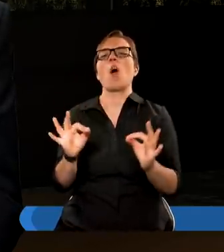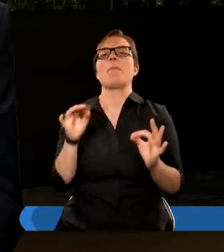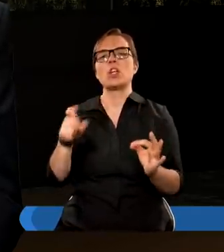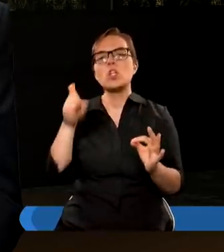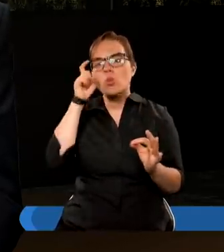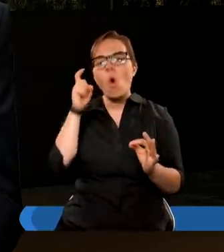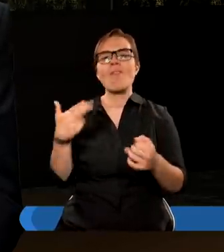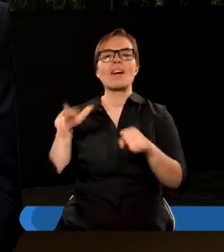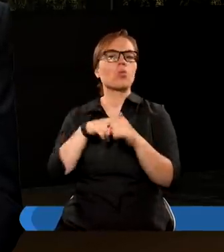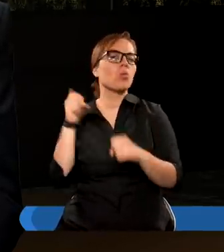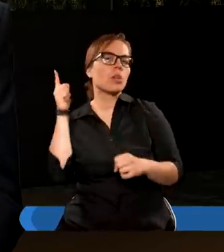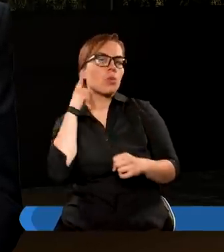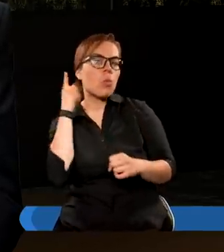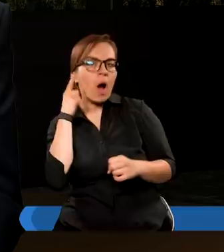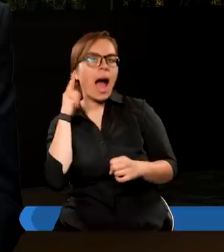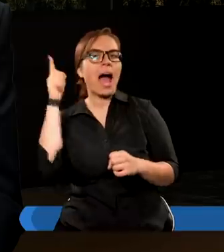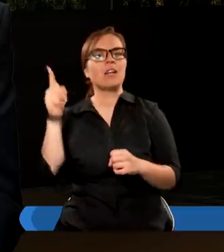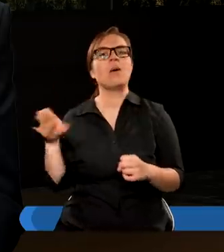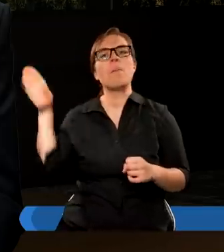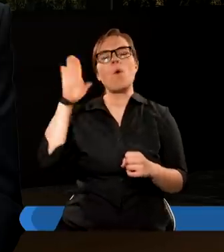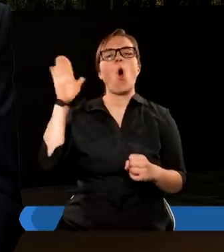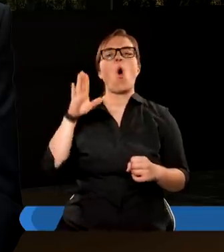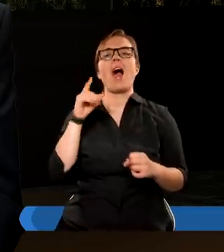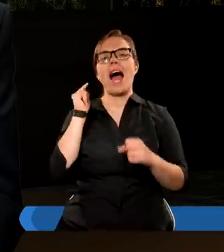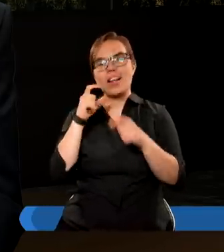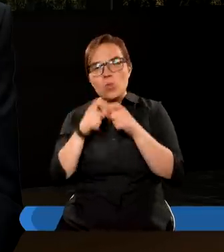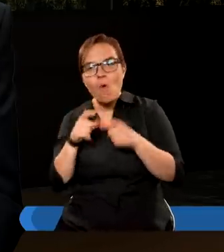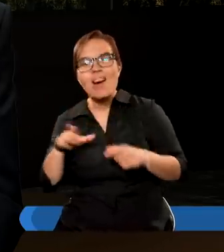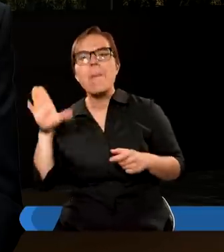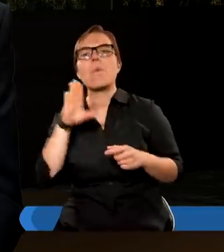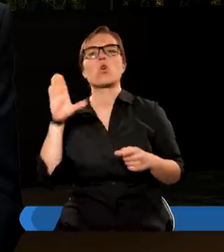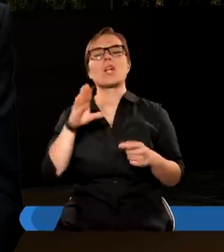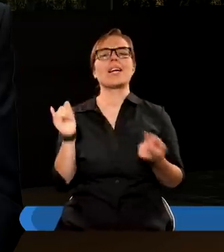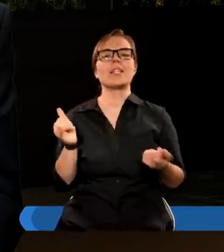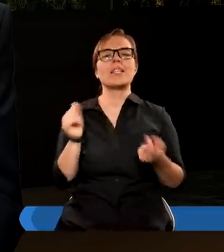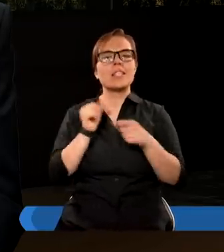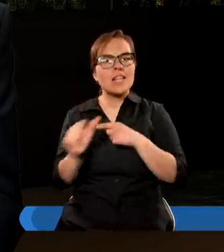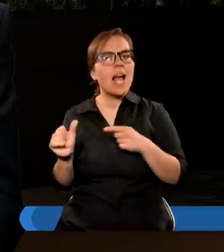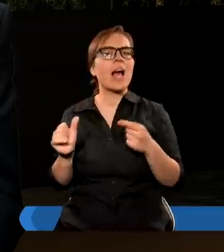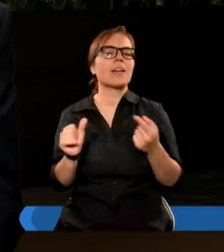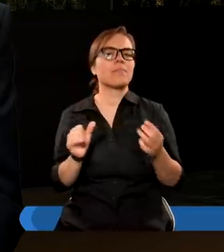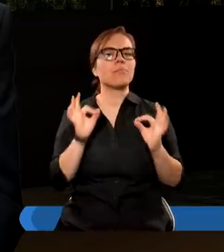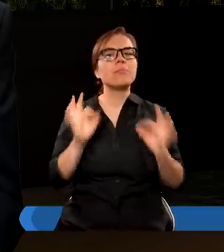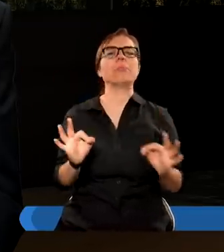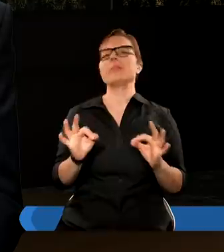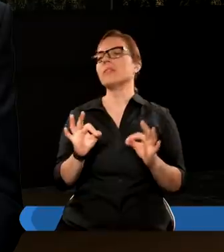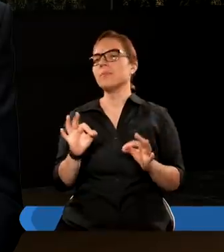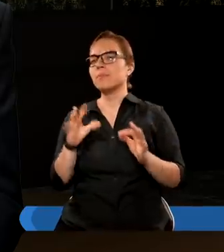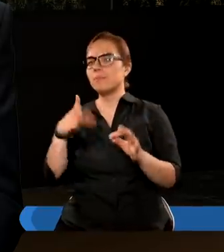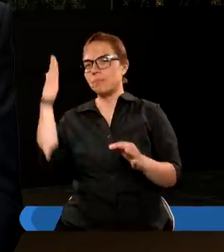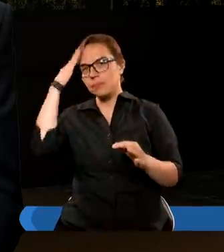który słucha się słowa Bożego, jest wierny zasadom,